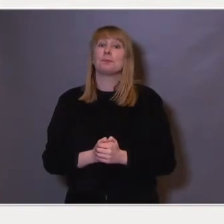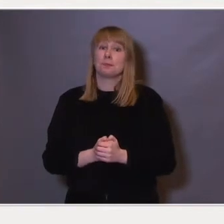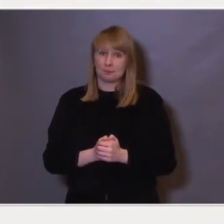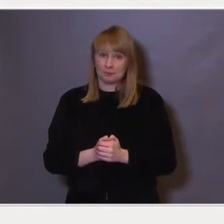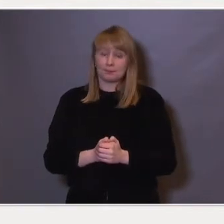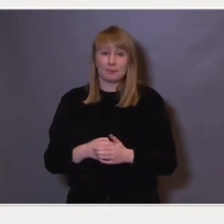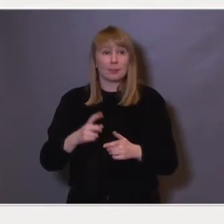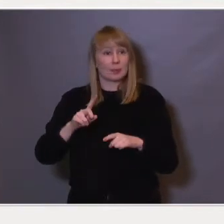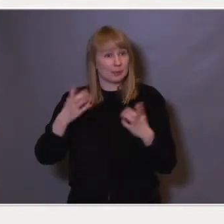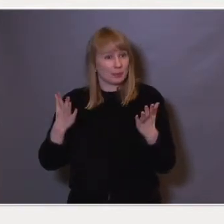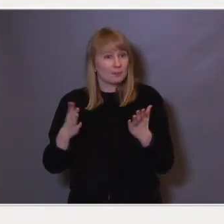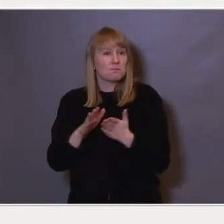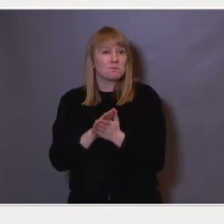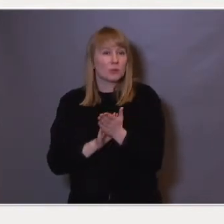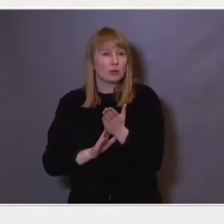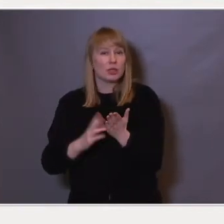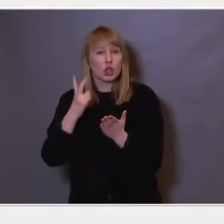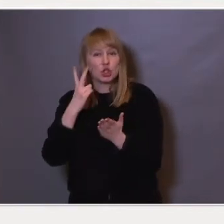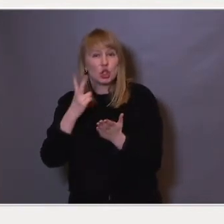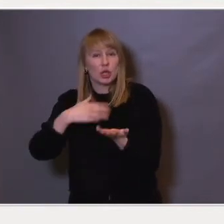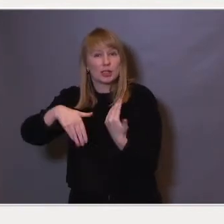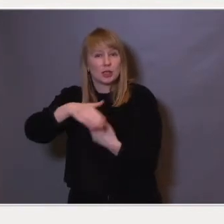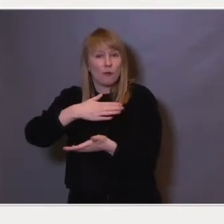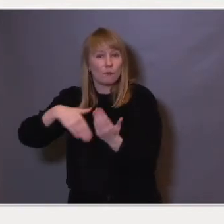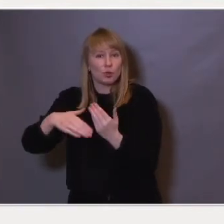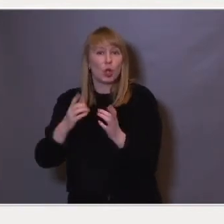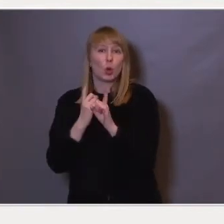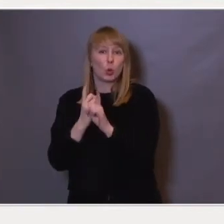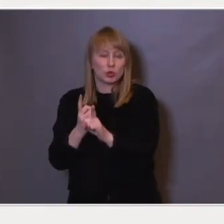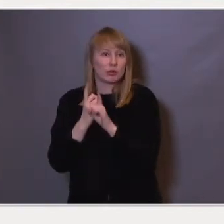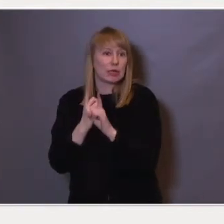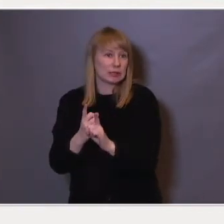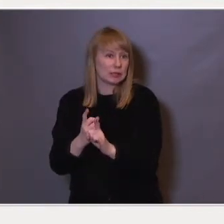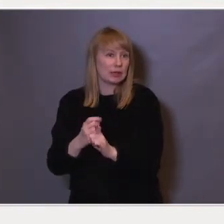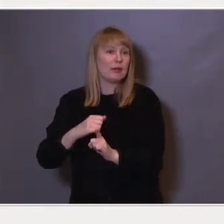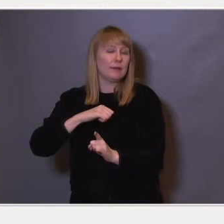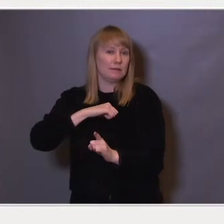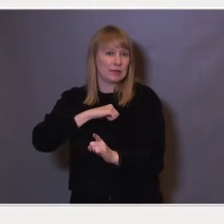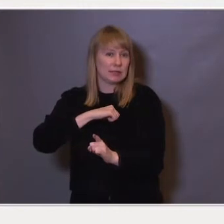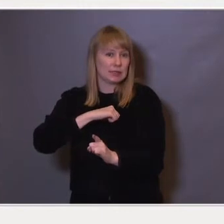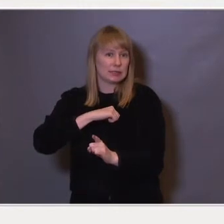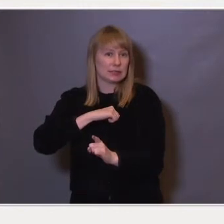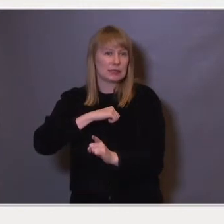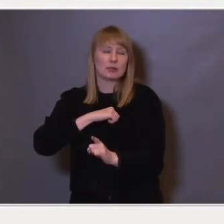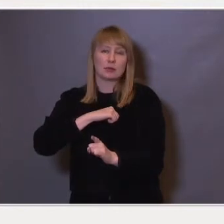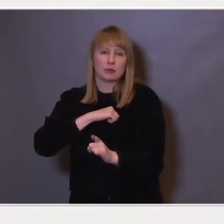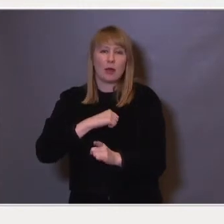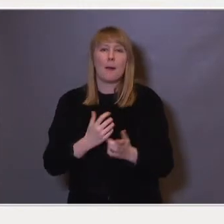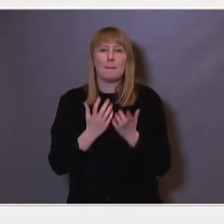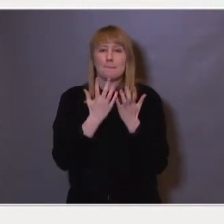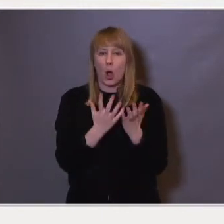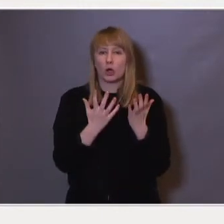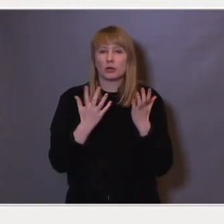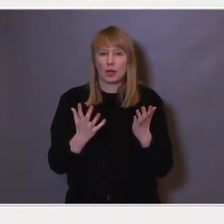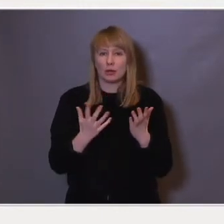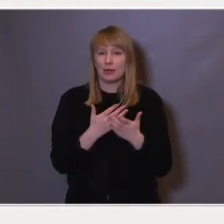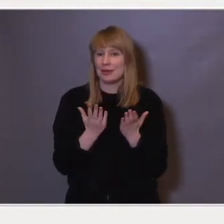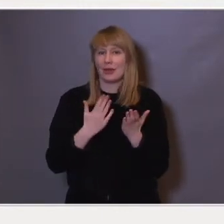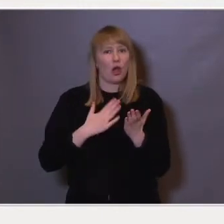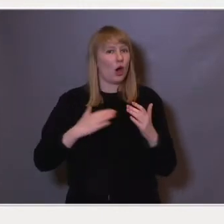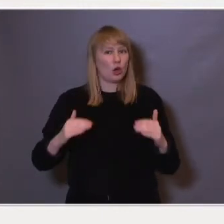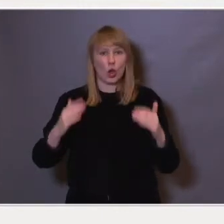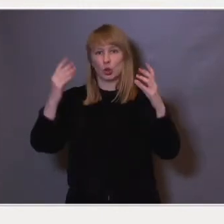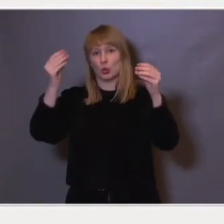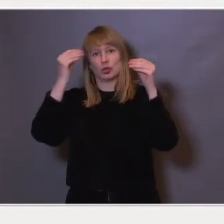samfunnsmessige, eller sannsynlige samfunnsmessige konsekvensene, av det at det er mange som ikke har